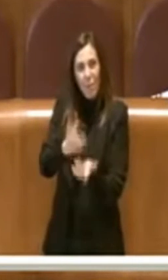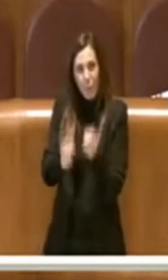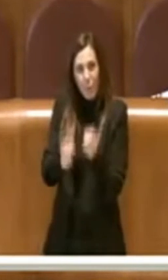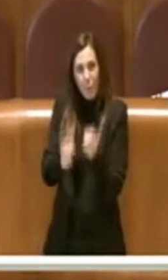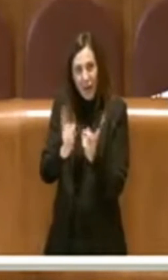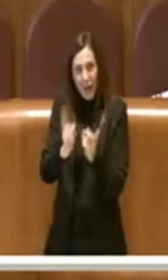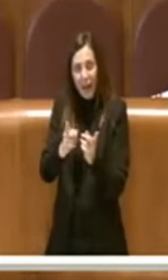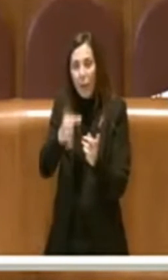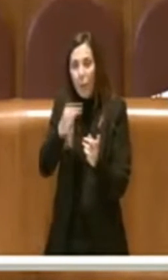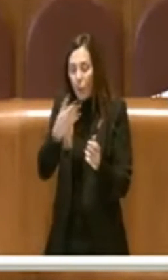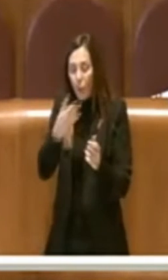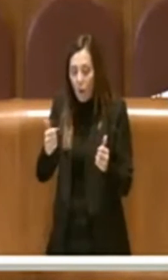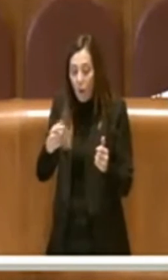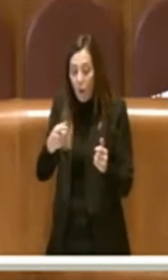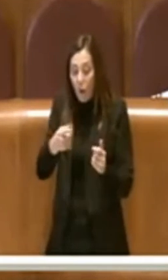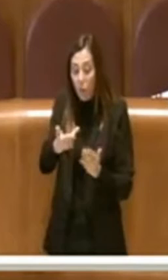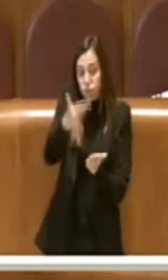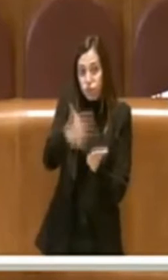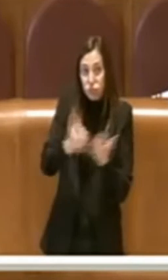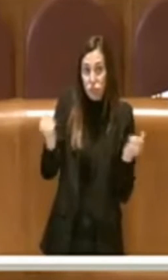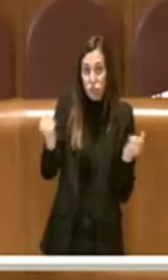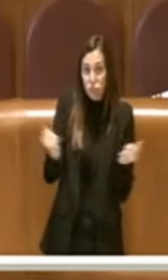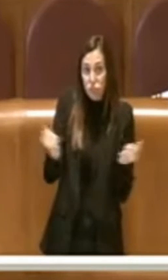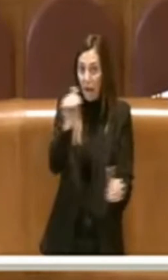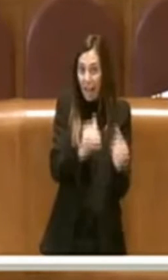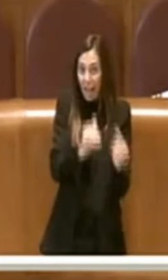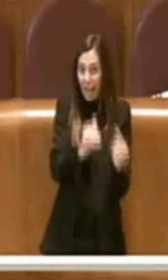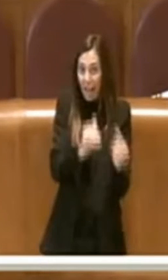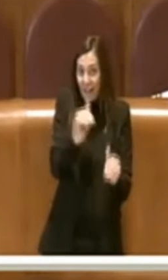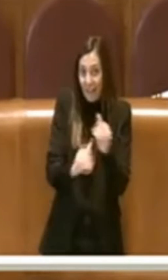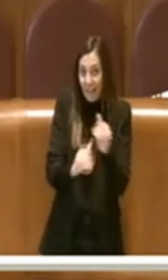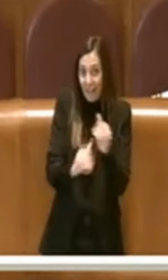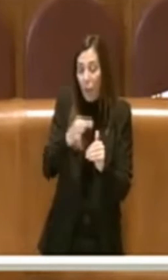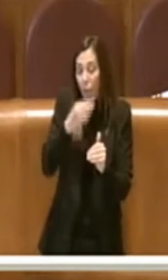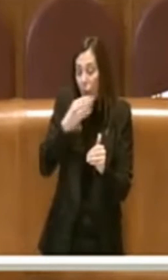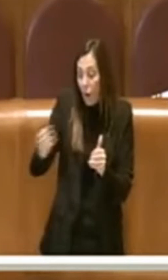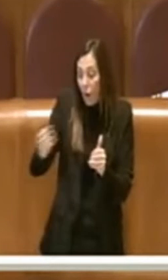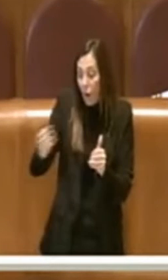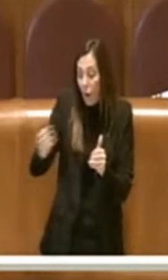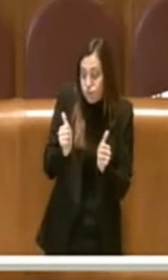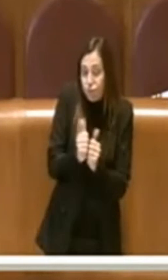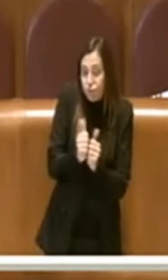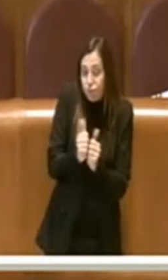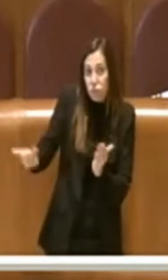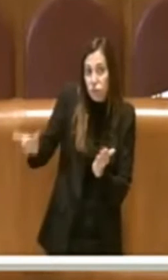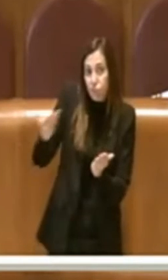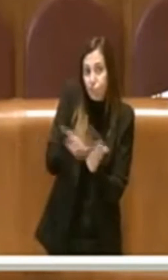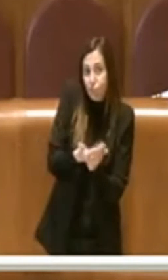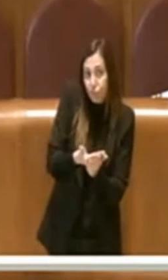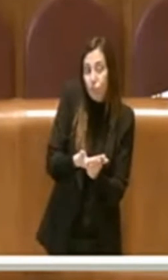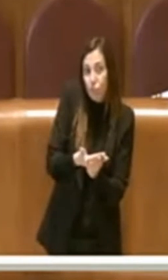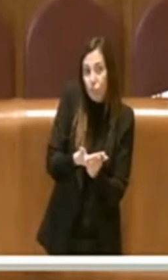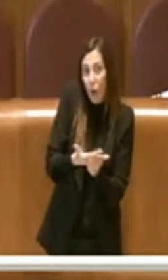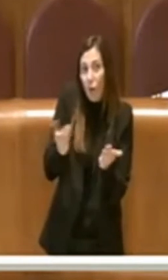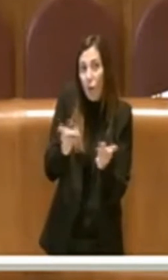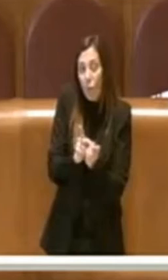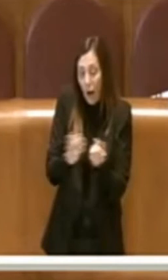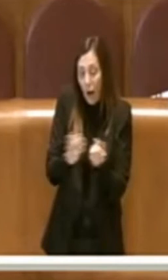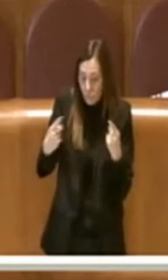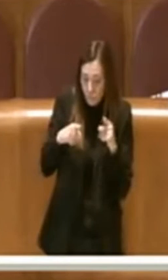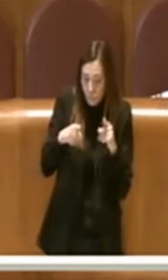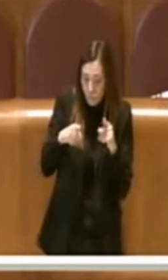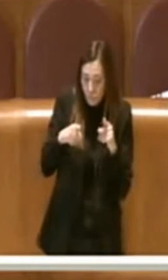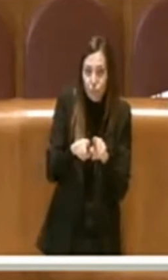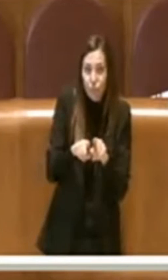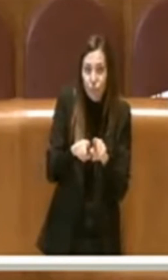alla proposta di iniziativa referendaria appunto della cittadinanza una sua proposta. Ovviamente questa è una facoltà,